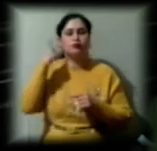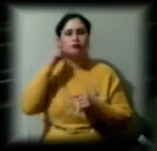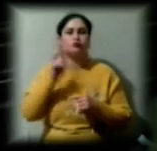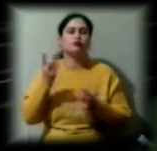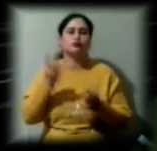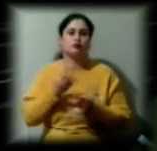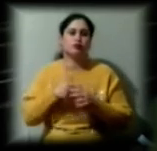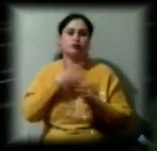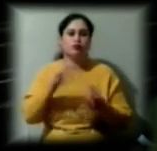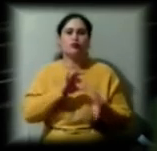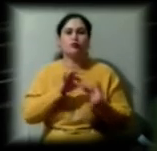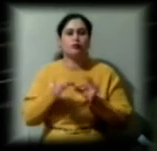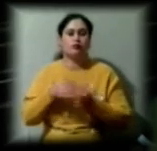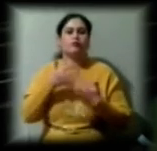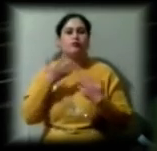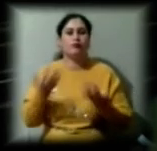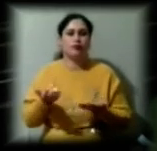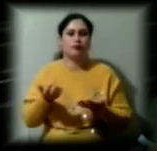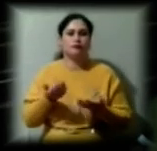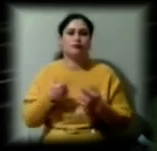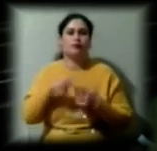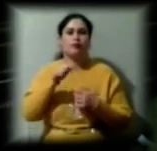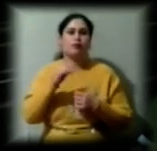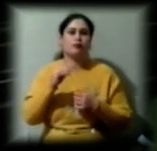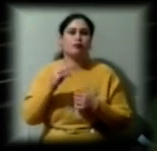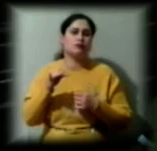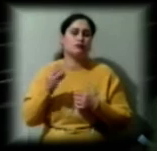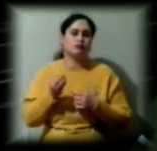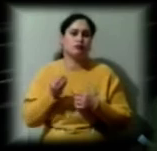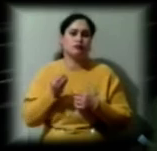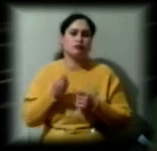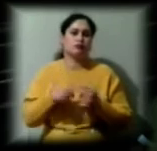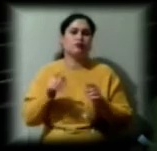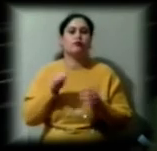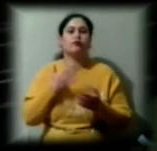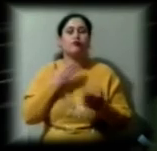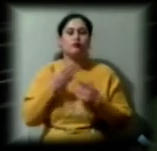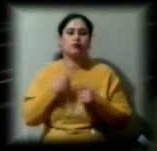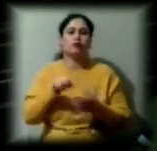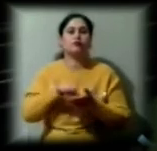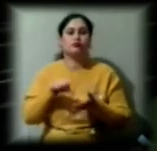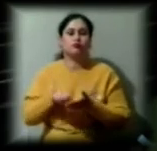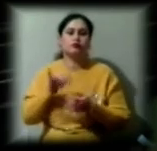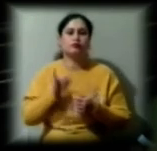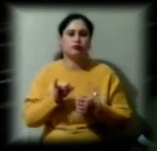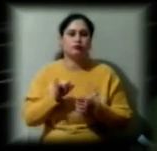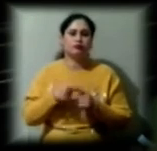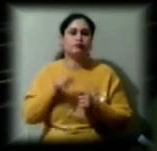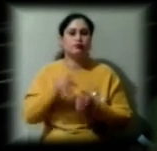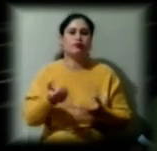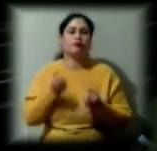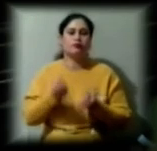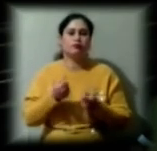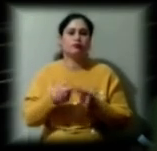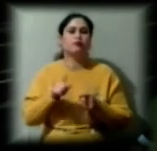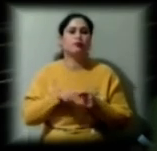детальніше, більш лагідніше відноситись до учасників і їх підтримувати, тому що